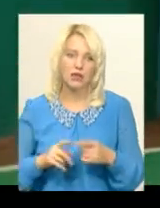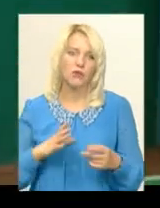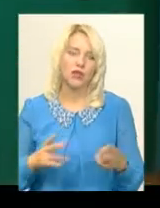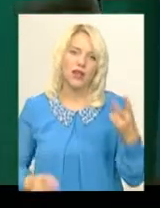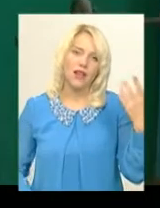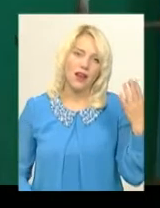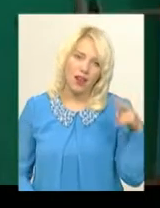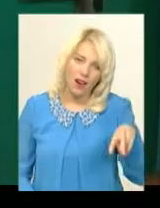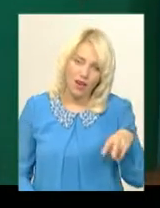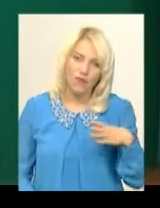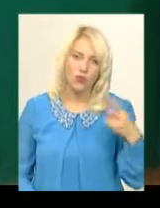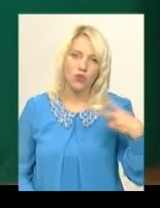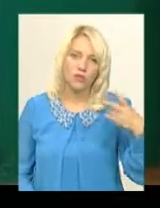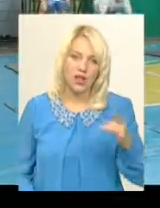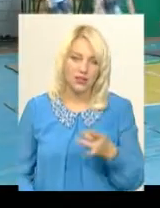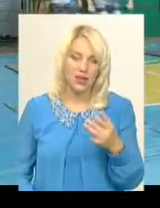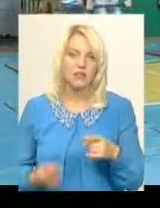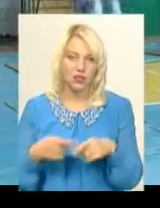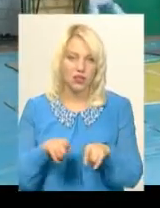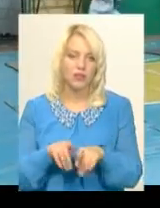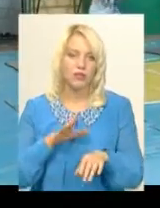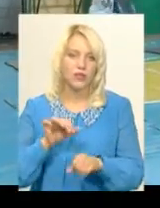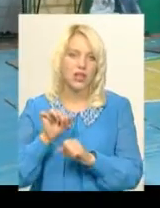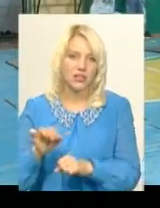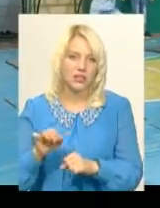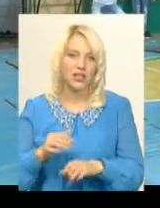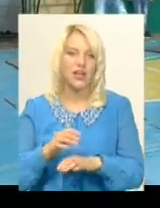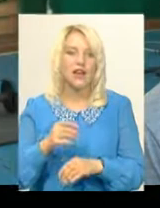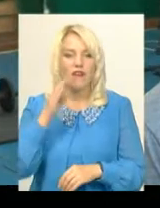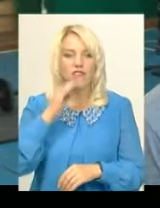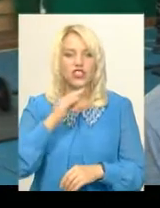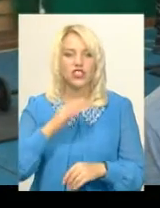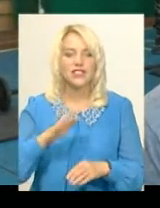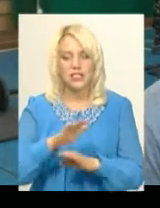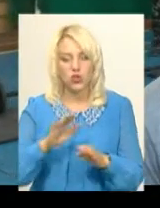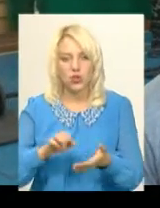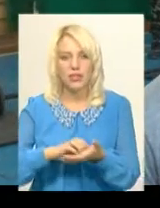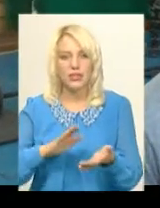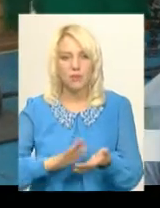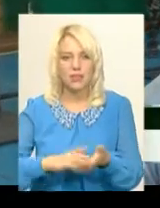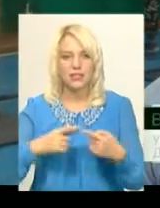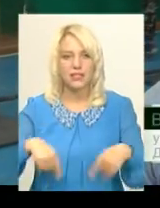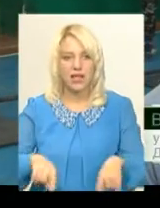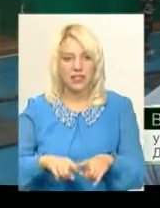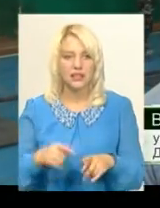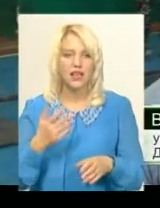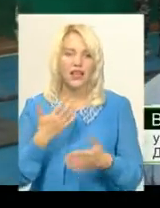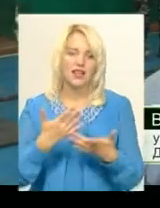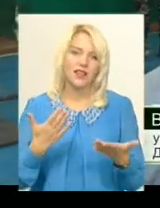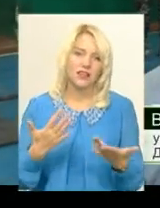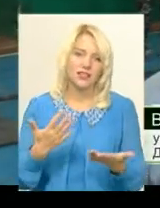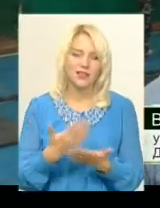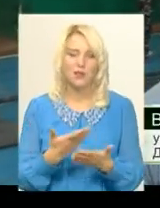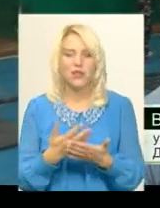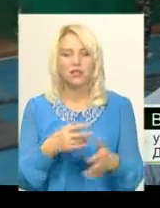Школярів на тренера-спортсмена рівняються і записуються в секцію важкої атлетики. Є декілька секцій, це танці різні,